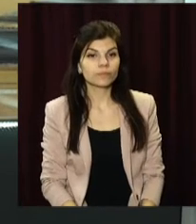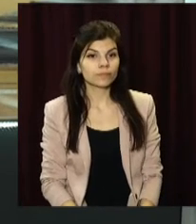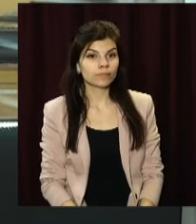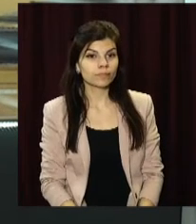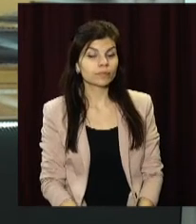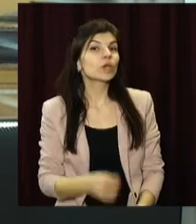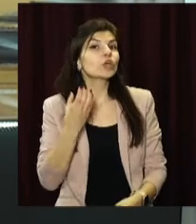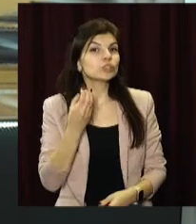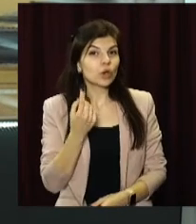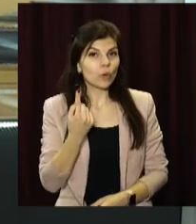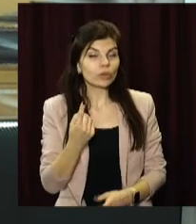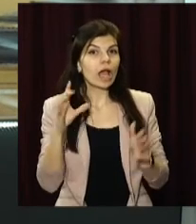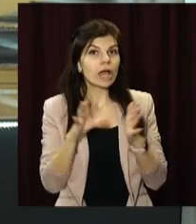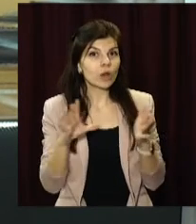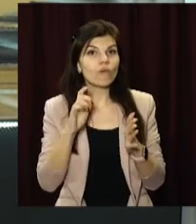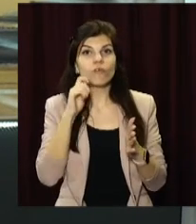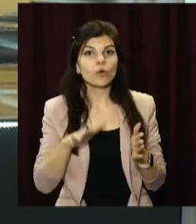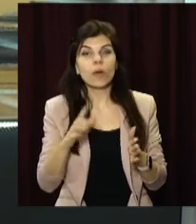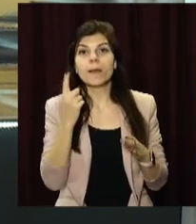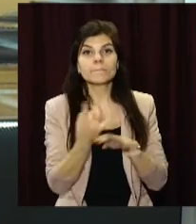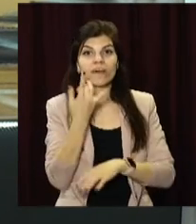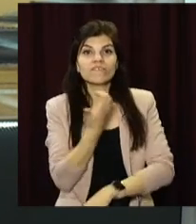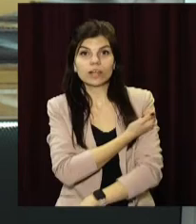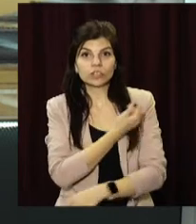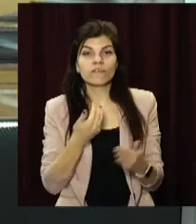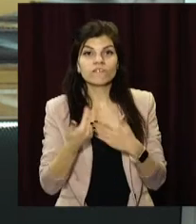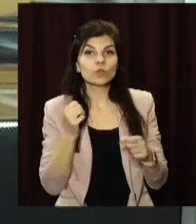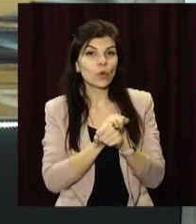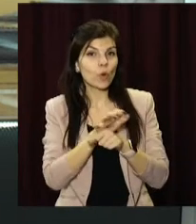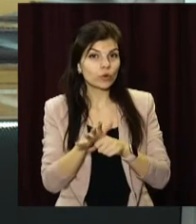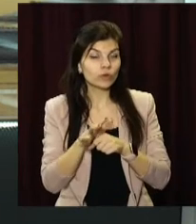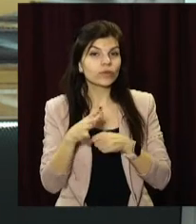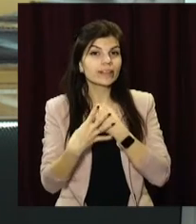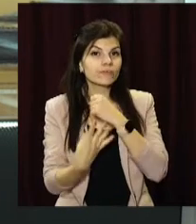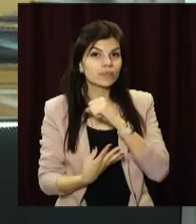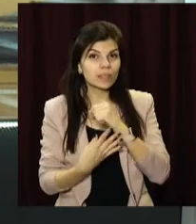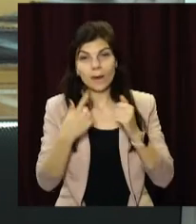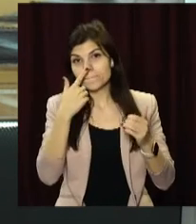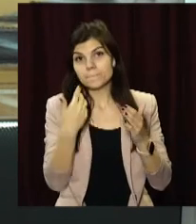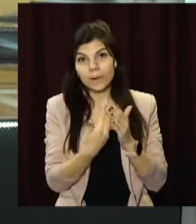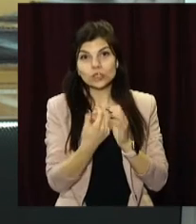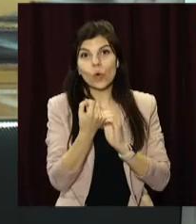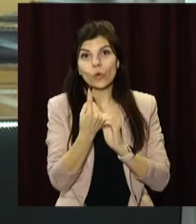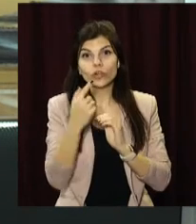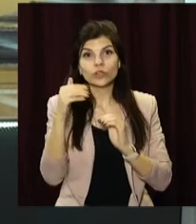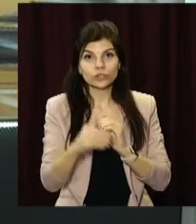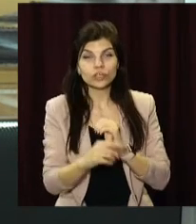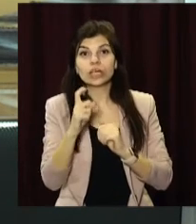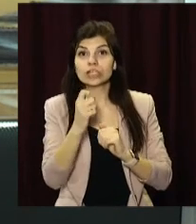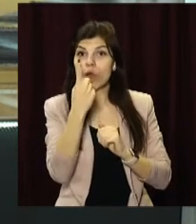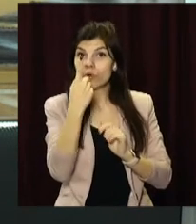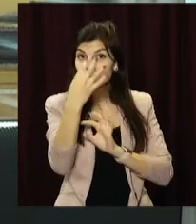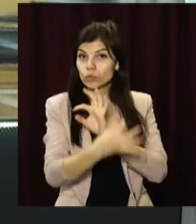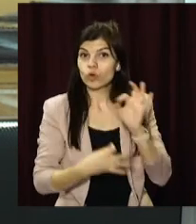Ще один національний рекорд. В Україні вперше вакцинували від коронавірусу COVID-19. Майже 11 тисяч людей за